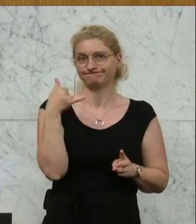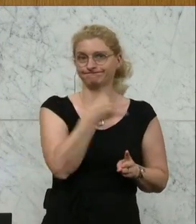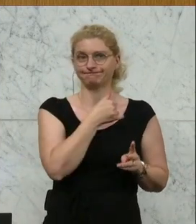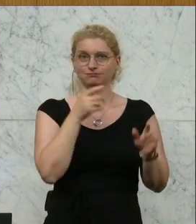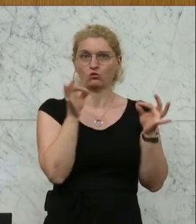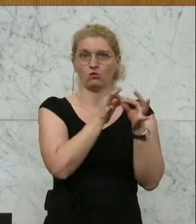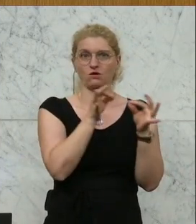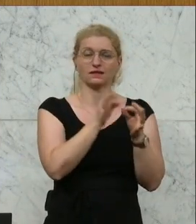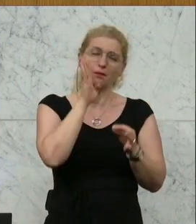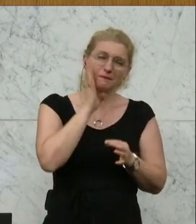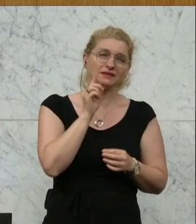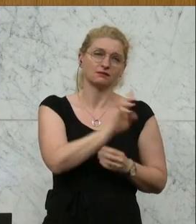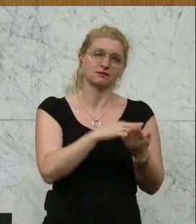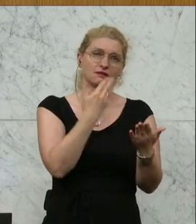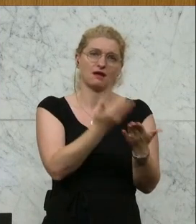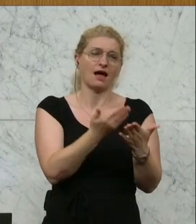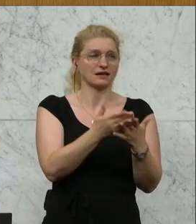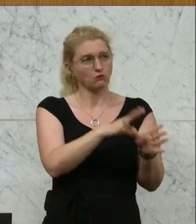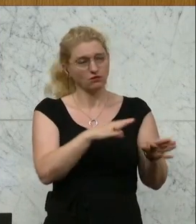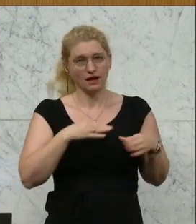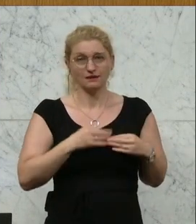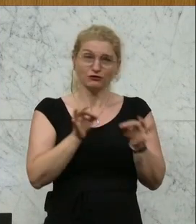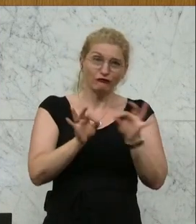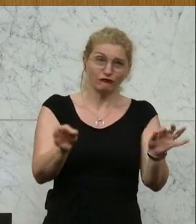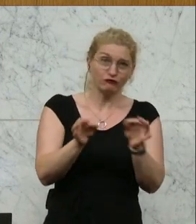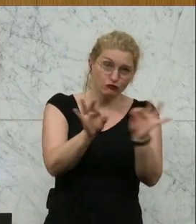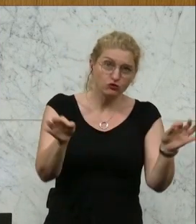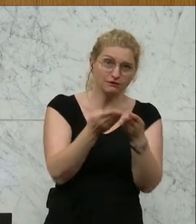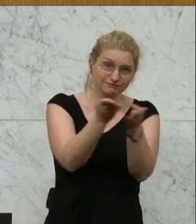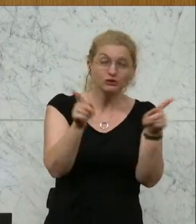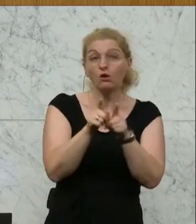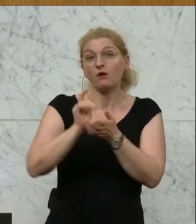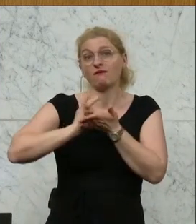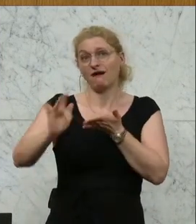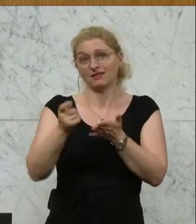Angebot an. Es ist für Sie zur Verfügung und kostenlos.